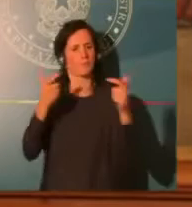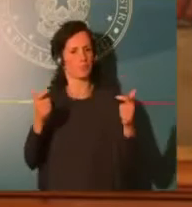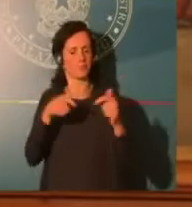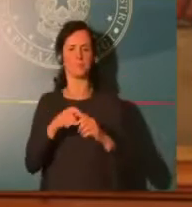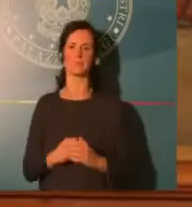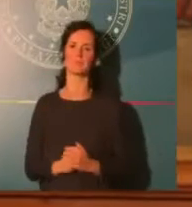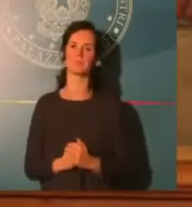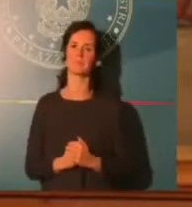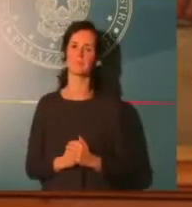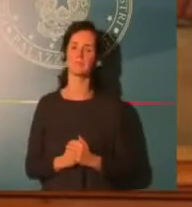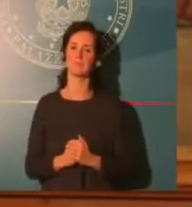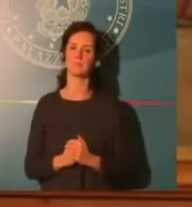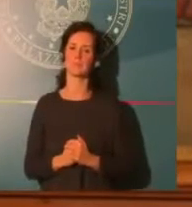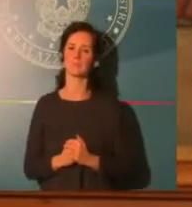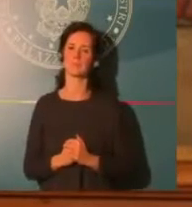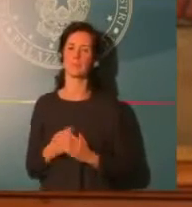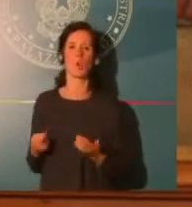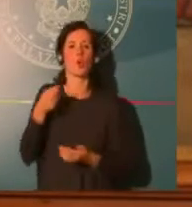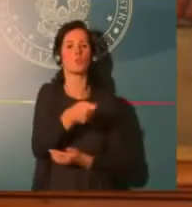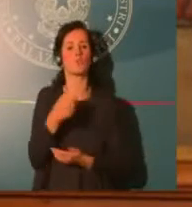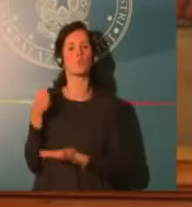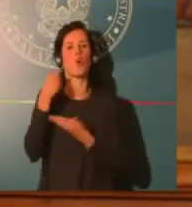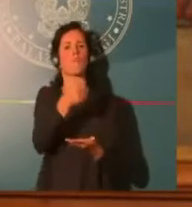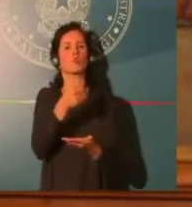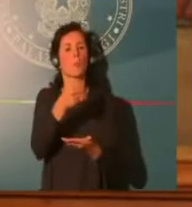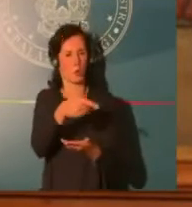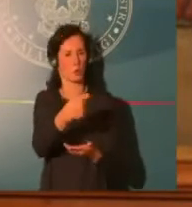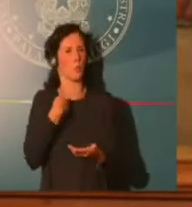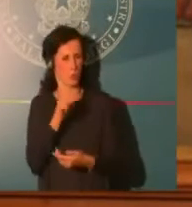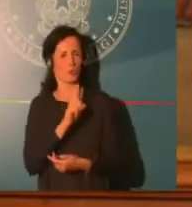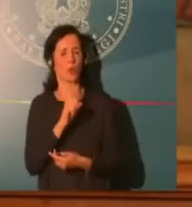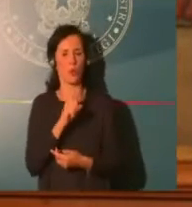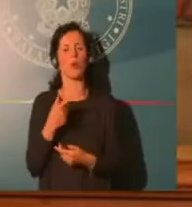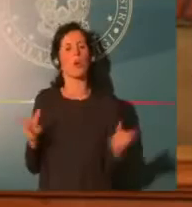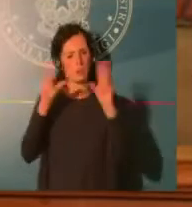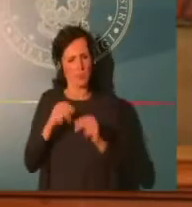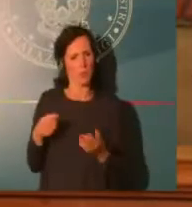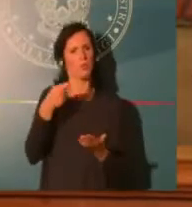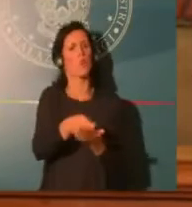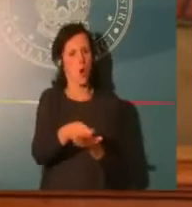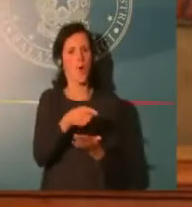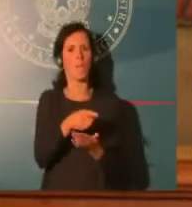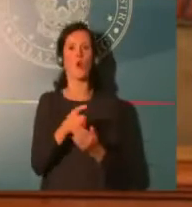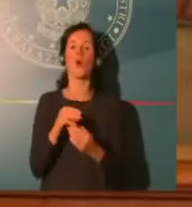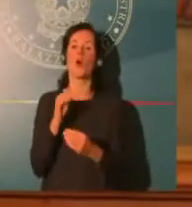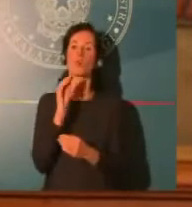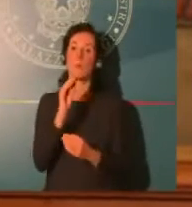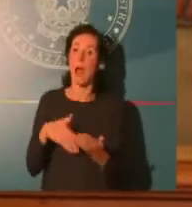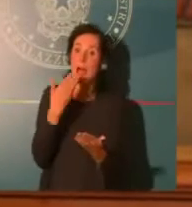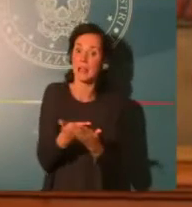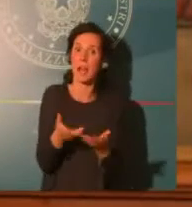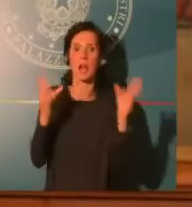fare la domanda, alle oltre 300 mila aziende che lo hanno già dei settori impattati dal